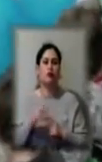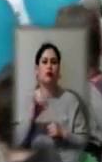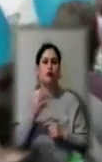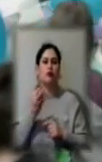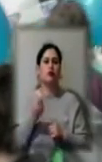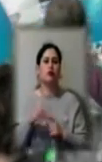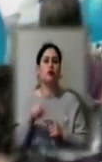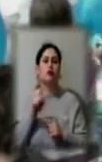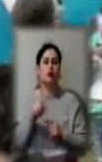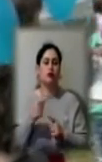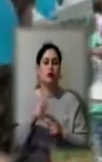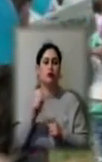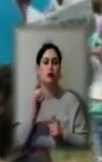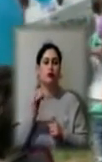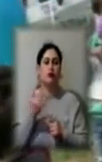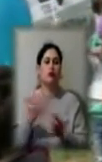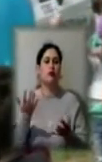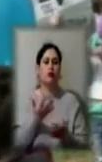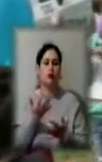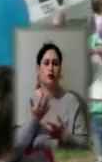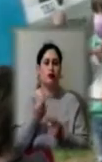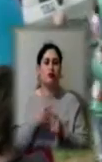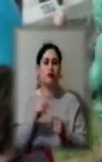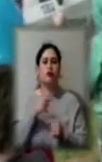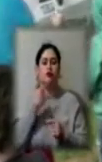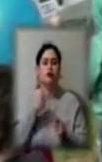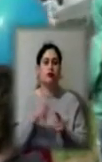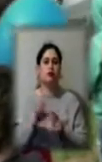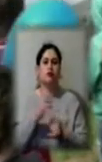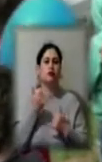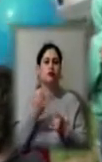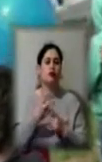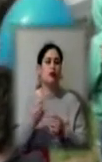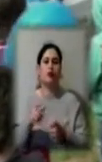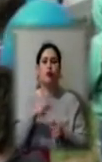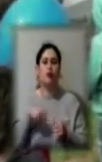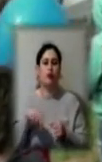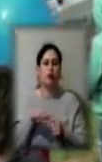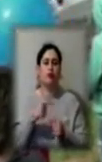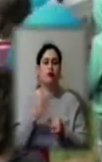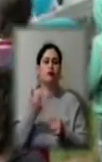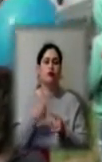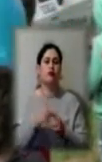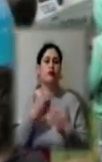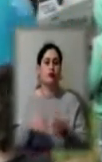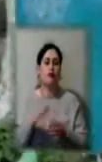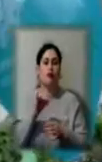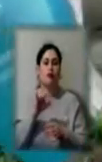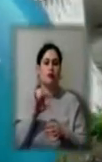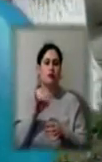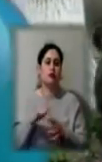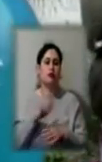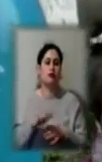категорії, які, ну як то кажуть, знаєте, зараз неохоплені, тому що це випускники Олешківського дитячого будинку.